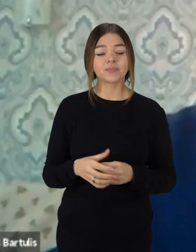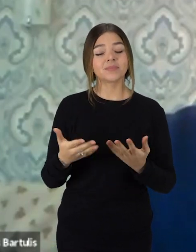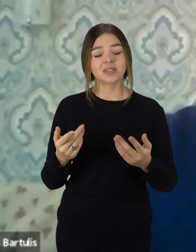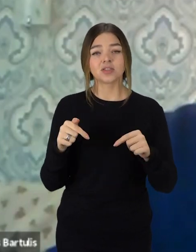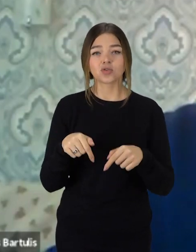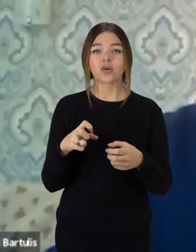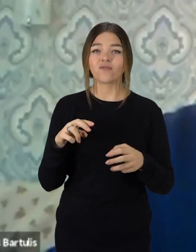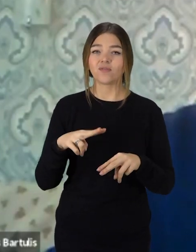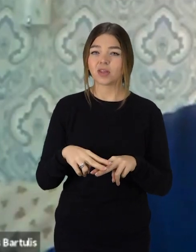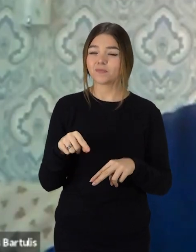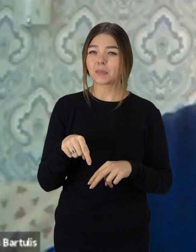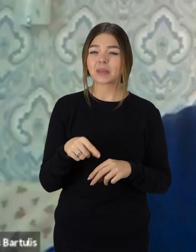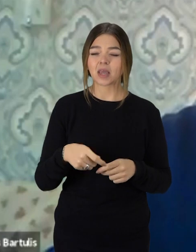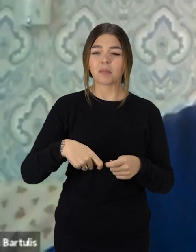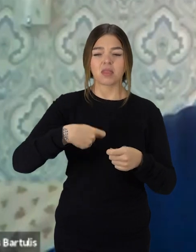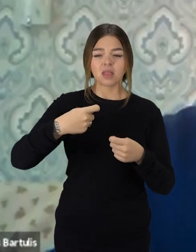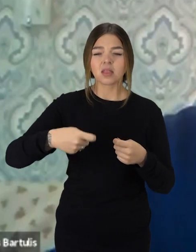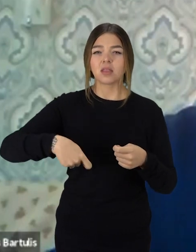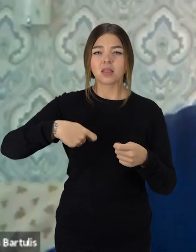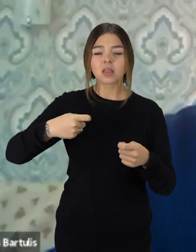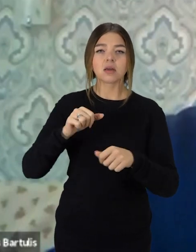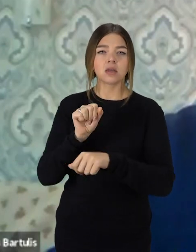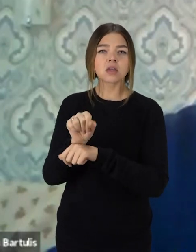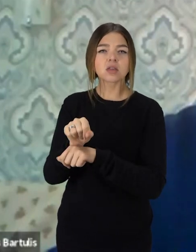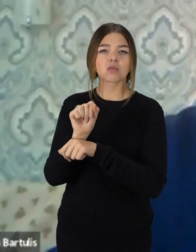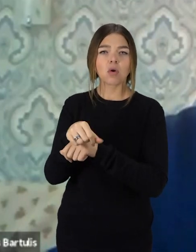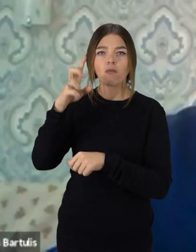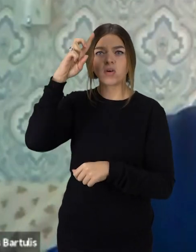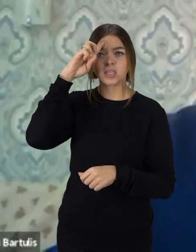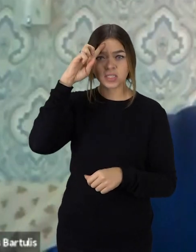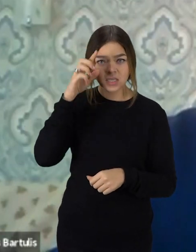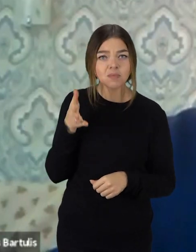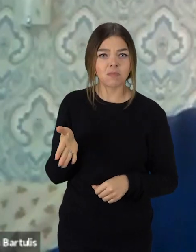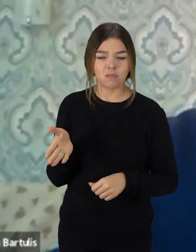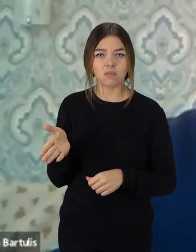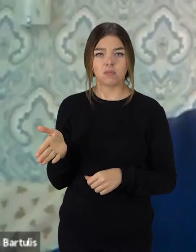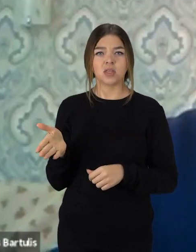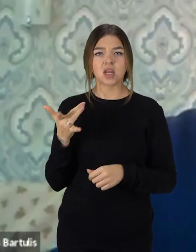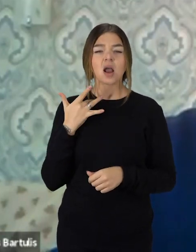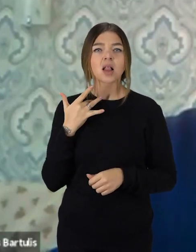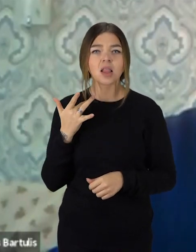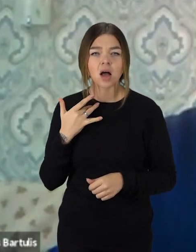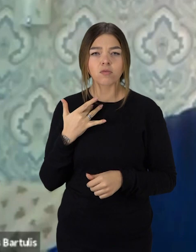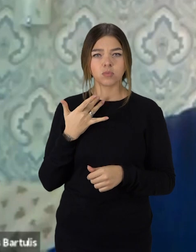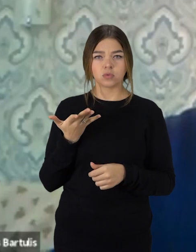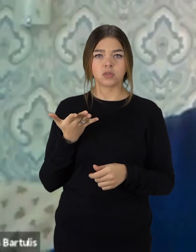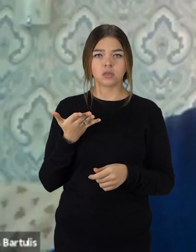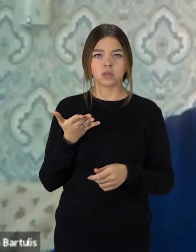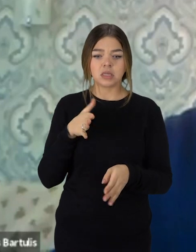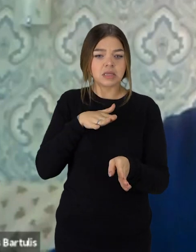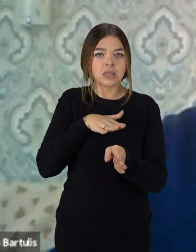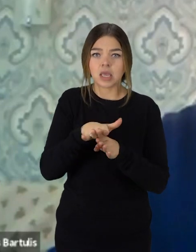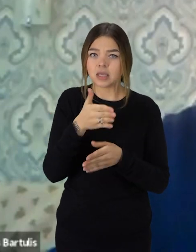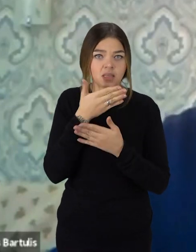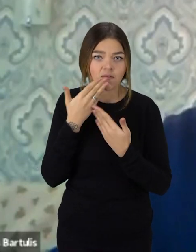šitoje vietoje tas akivaizdus, vilkimas, ignoravimas valstybės institucijos ir ignoravimas teisės aktui gyvendinimo